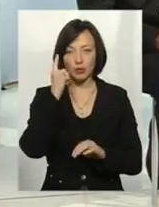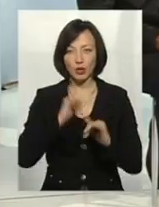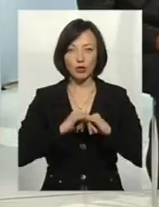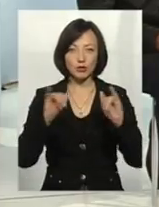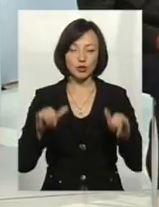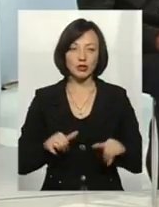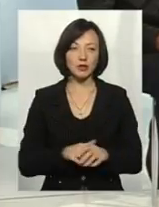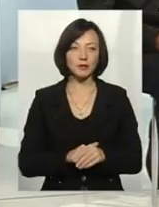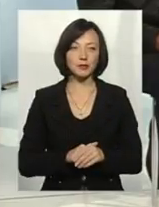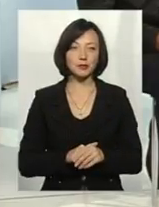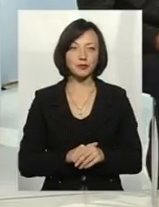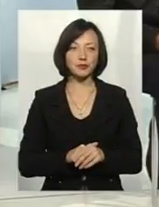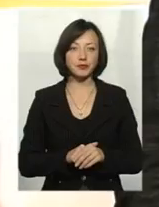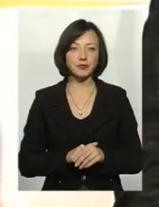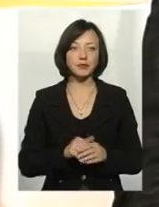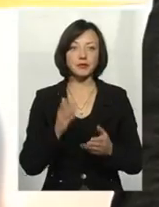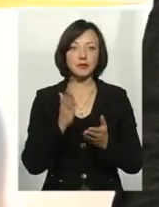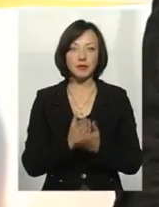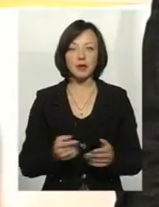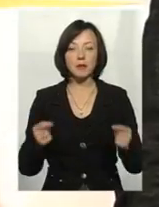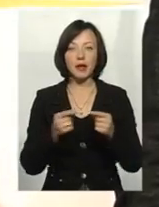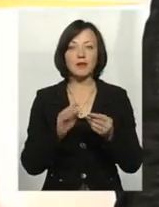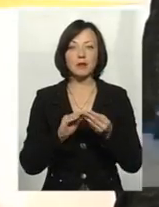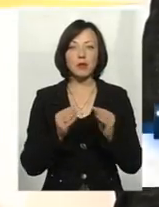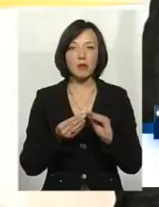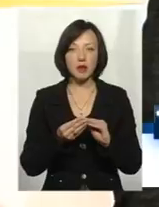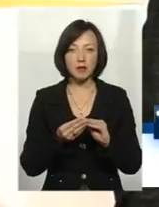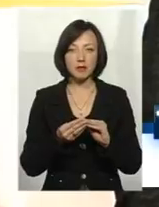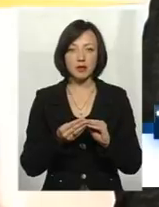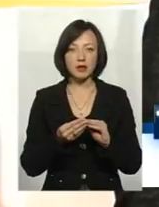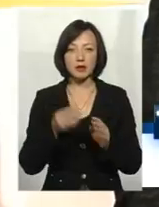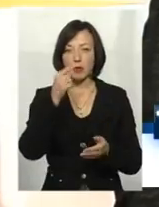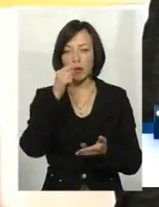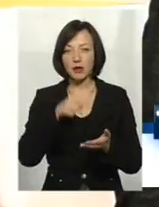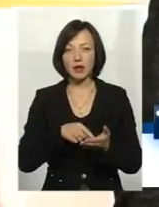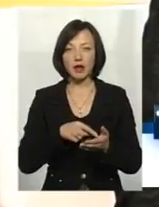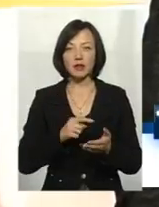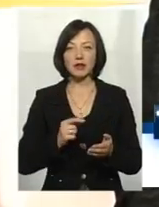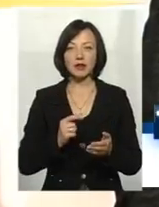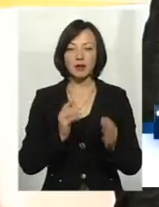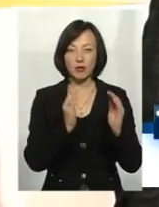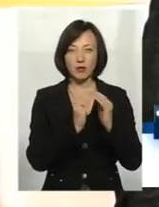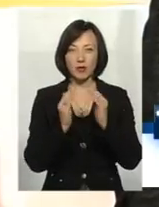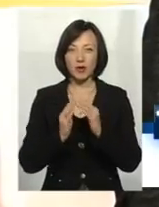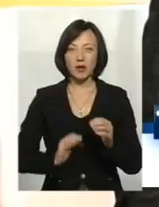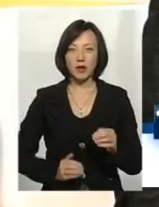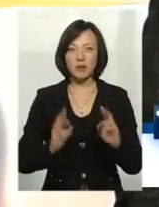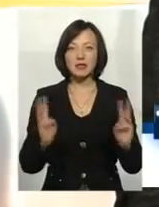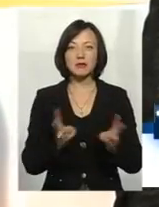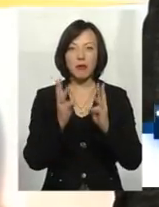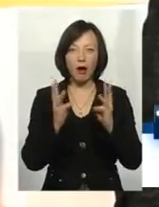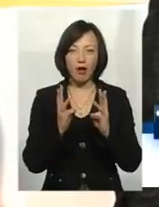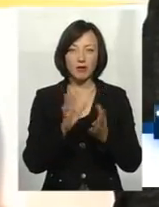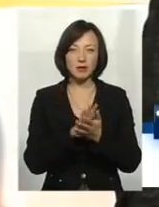розпочинатися, і є в нас певні проблеми з попаданням на приватні помешкання при спалюванні сміття.